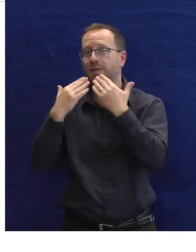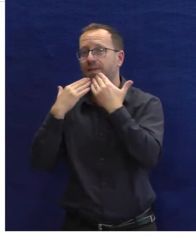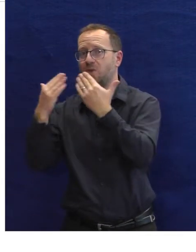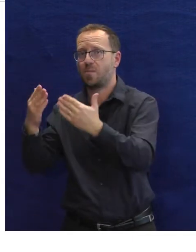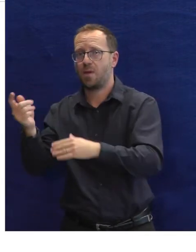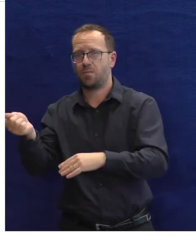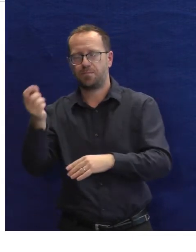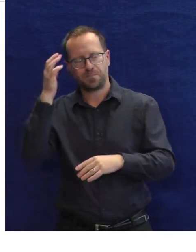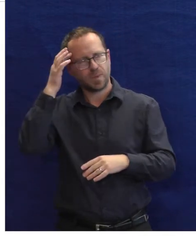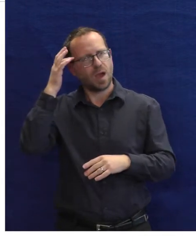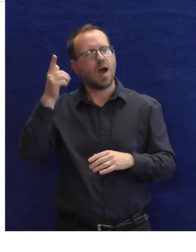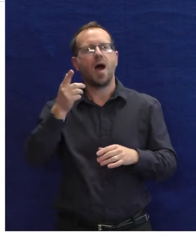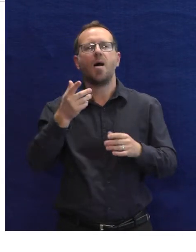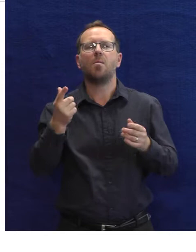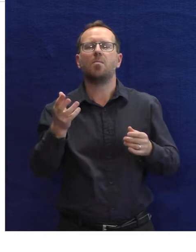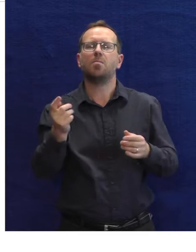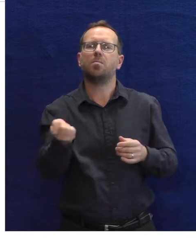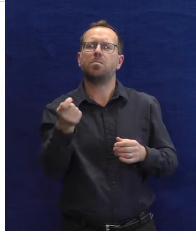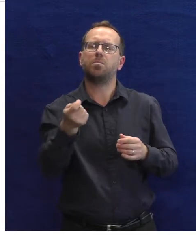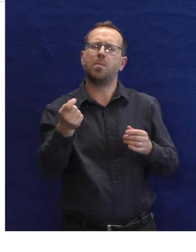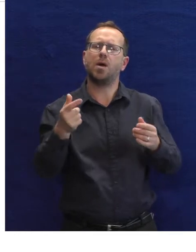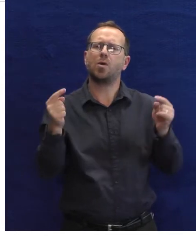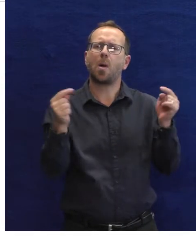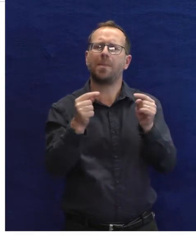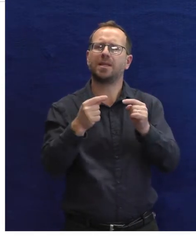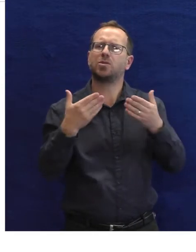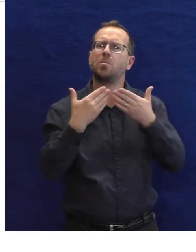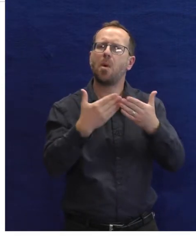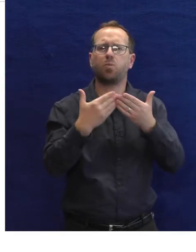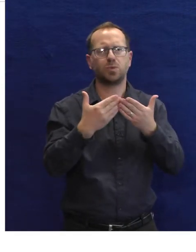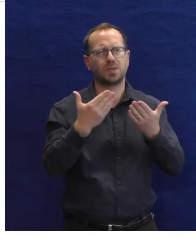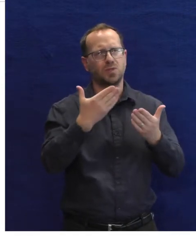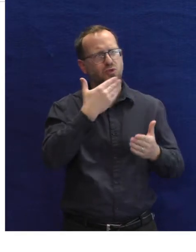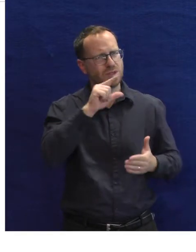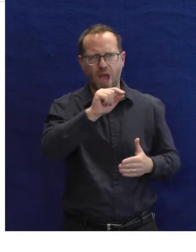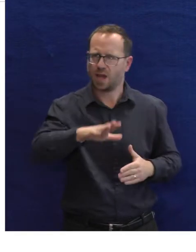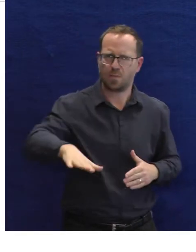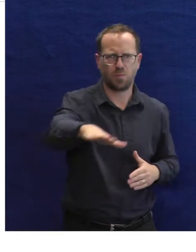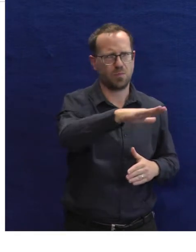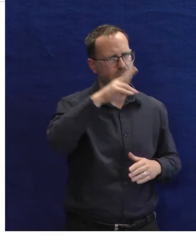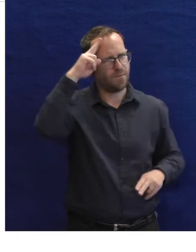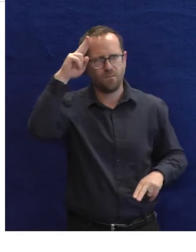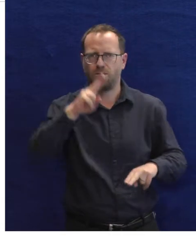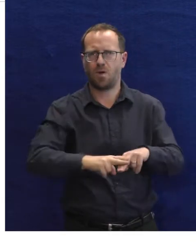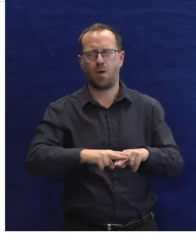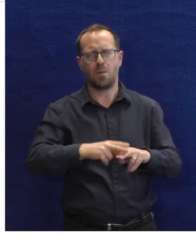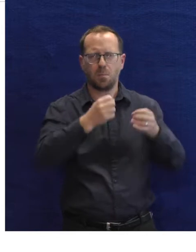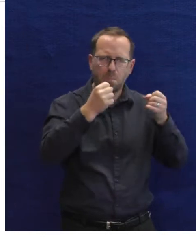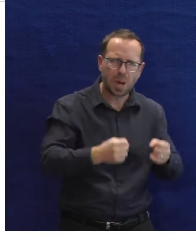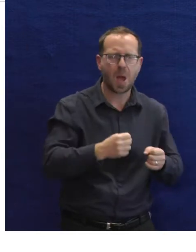celé České republice, takže dneska jsou pomůcky rozlítané opravdu po celém Česku z Prahy.